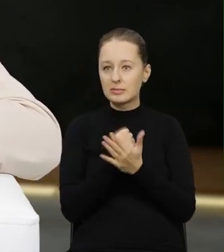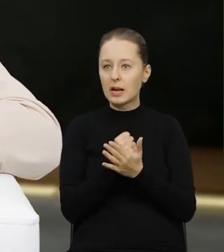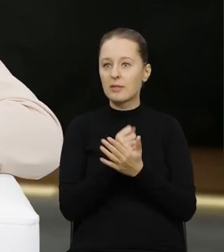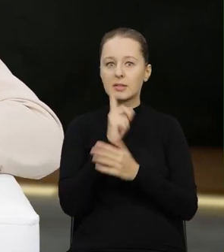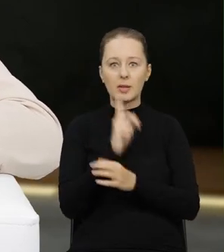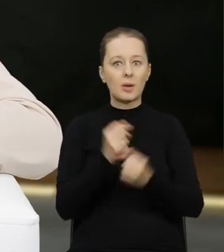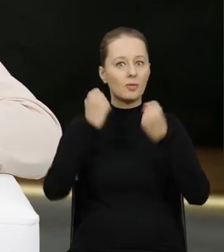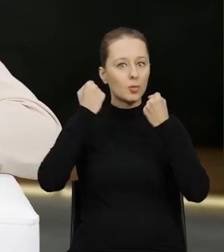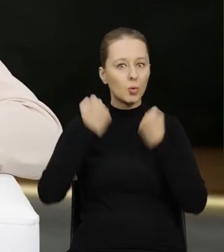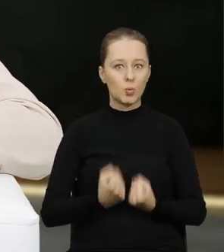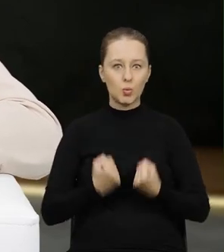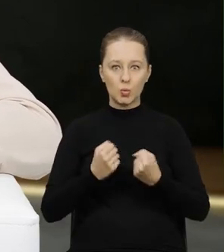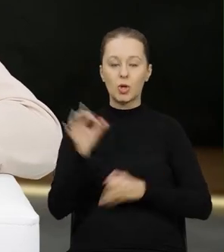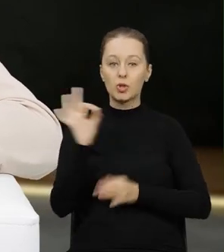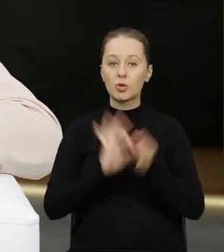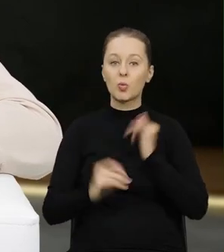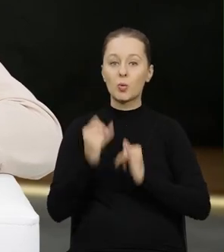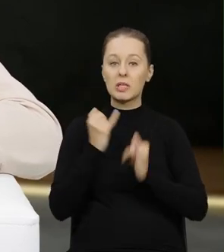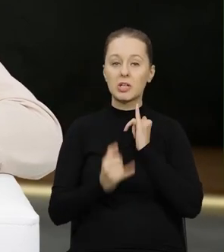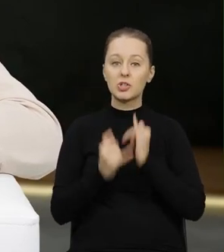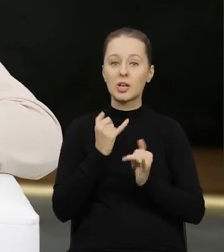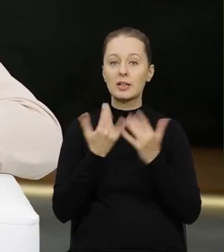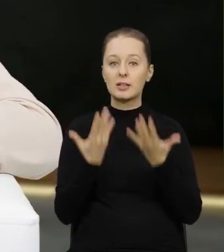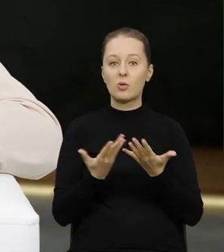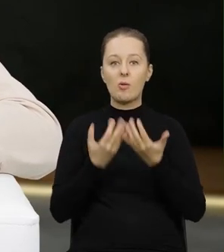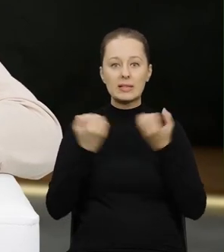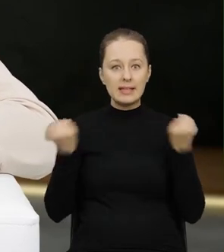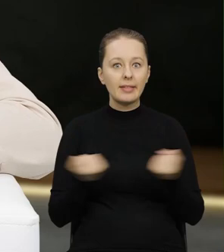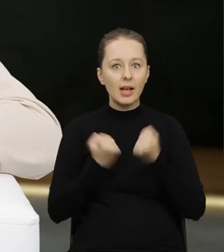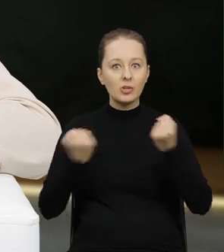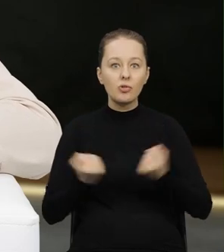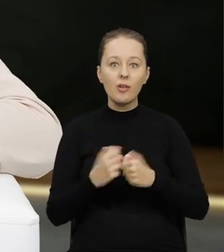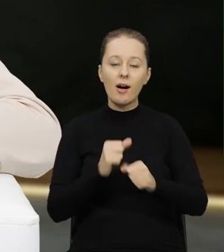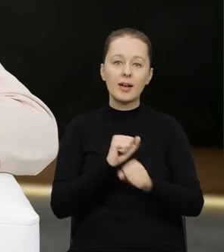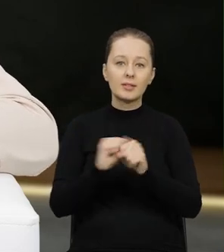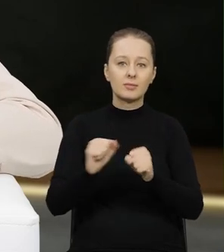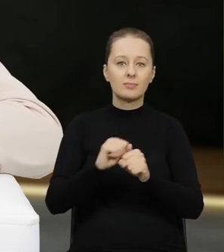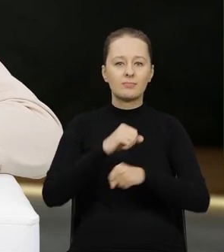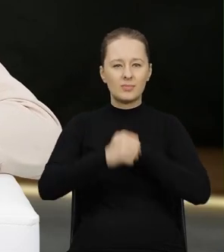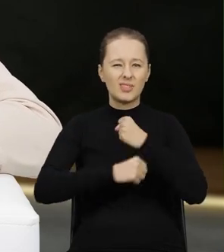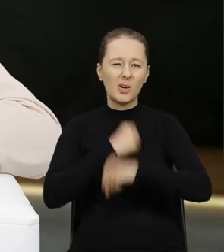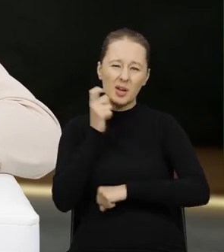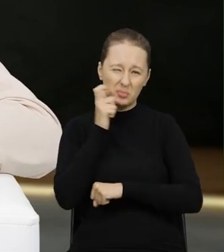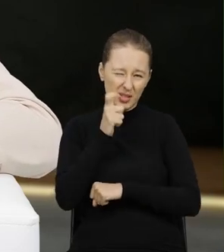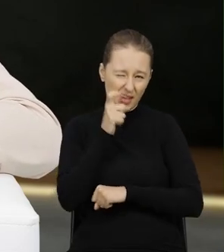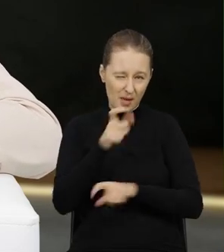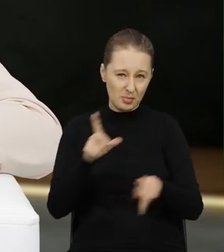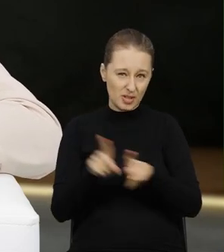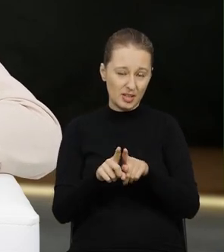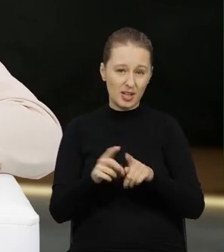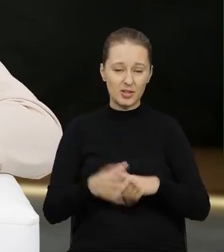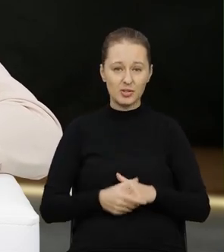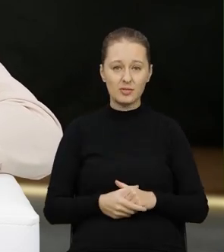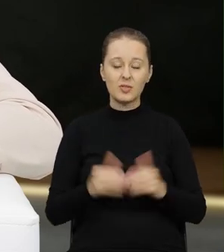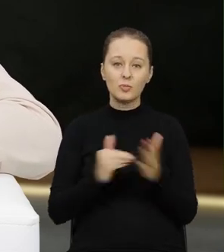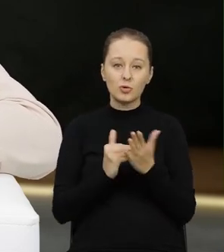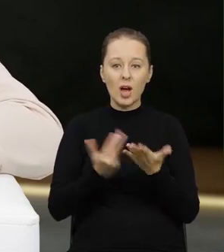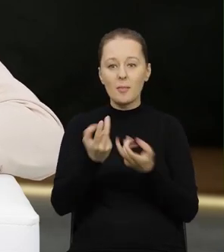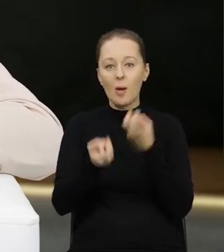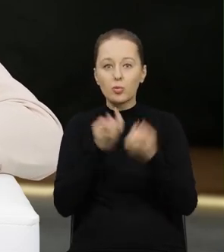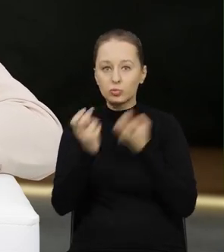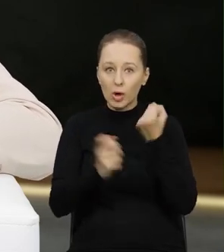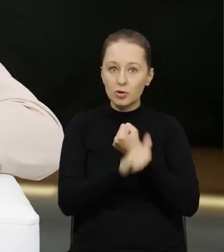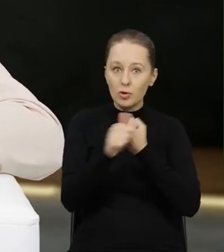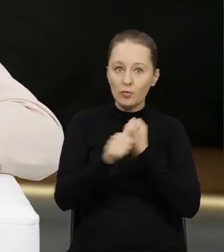sprawy są skomplikowane, no zwłaszcza jeżeli zaangażowane w to są działania przestępcze. Także to trzeba zebrać